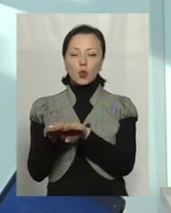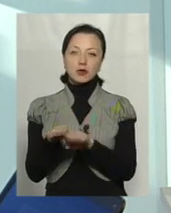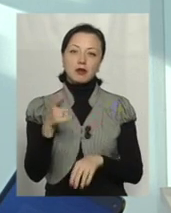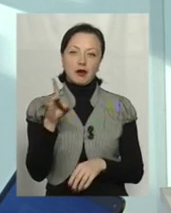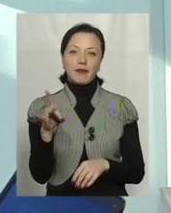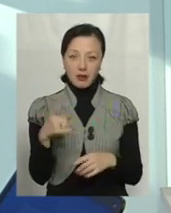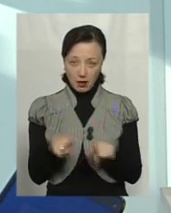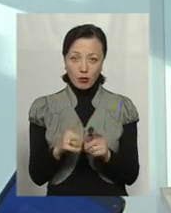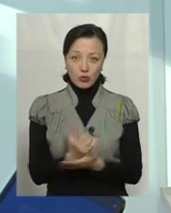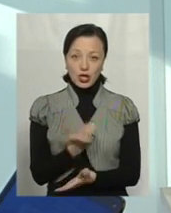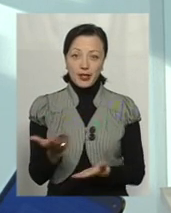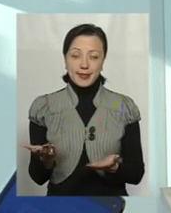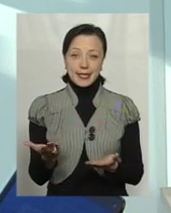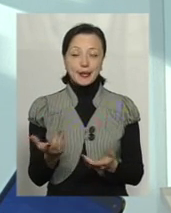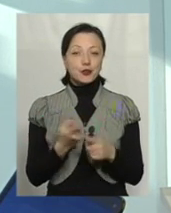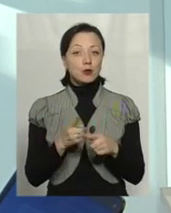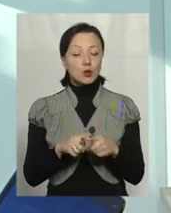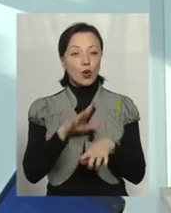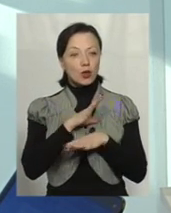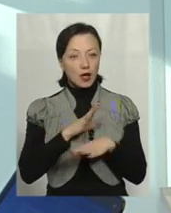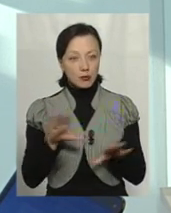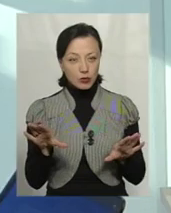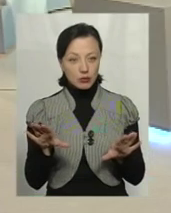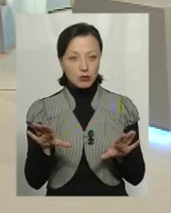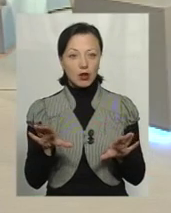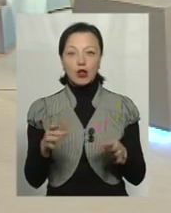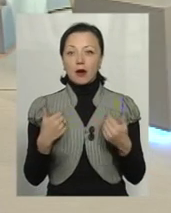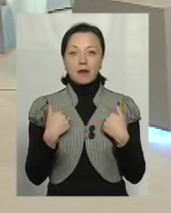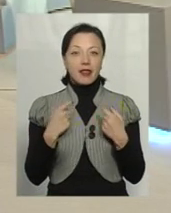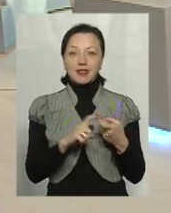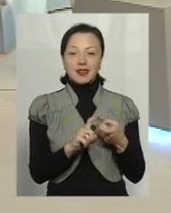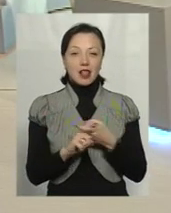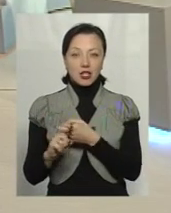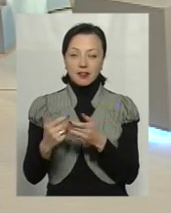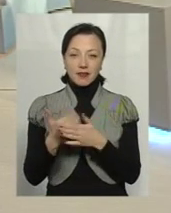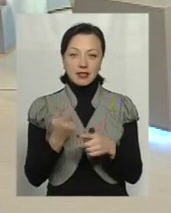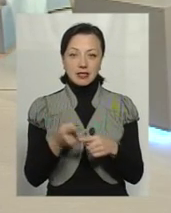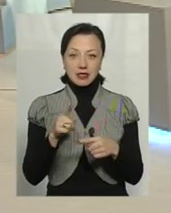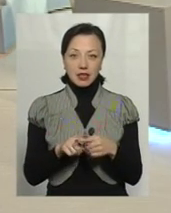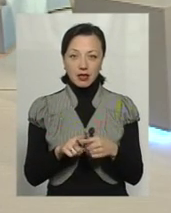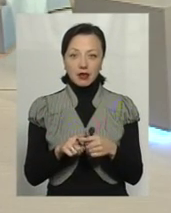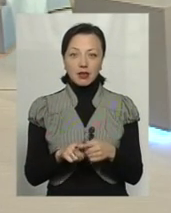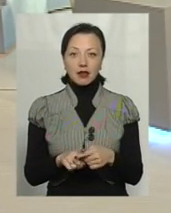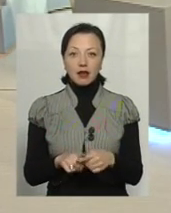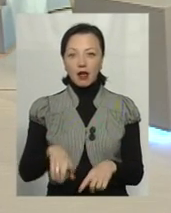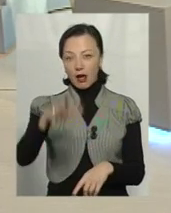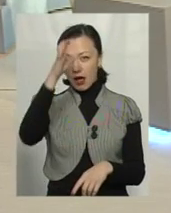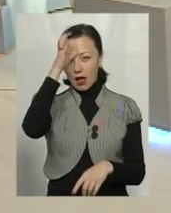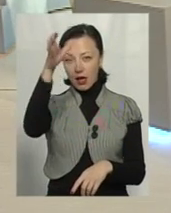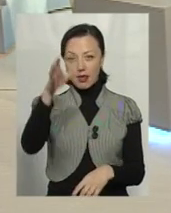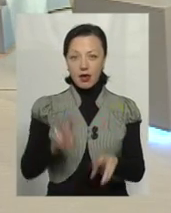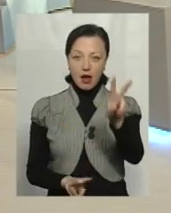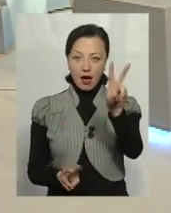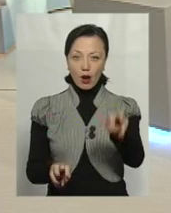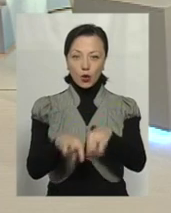одиниці. Ну так виходить. Щоб цього не було, знову ж таки. Щоб ми не залежали від цих геніальностей в лапках